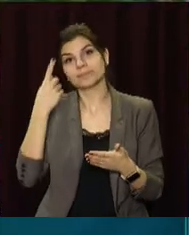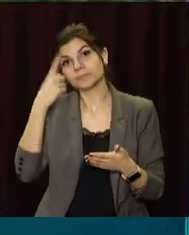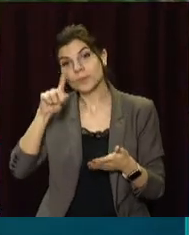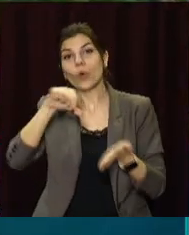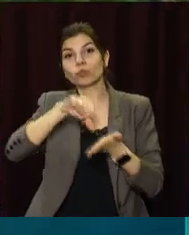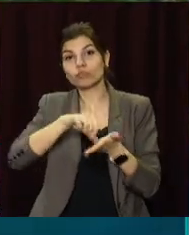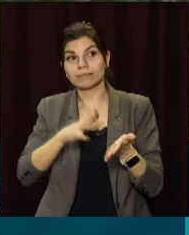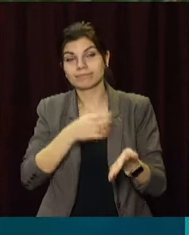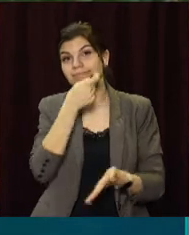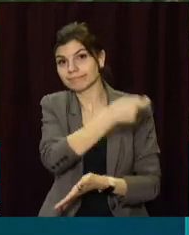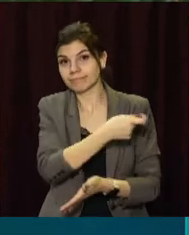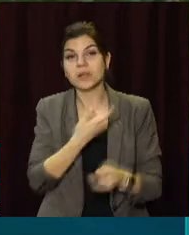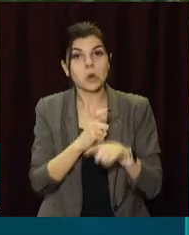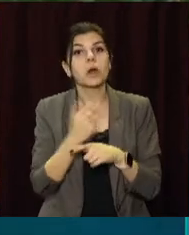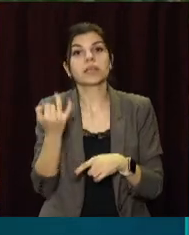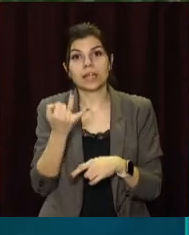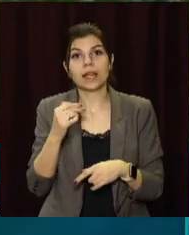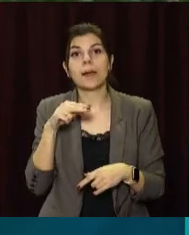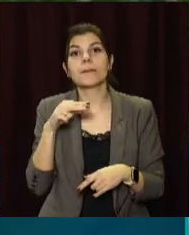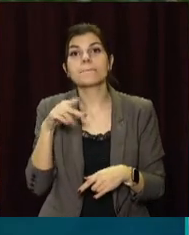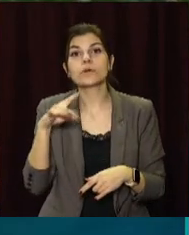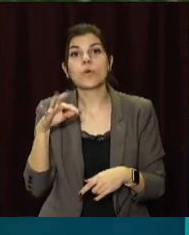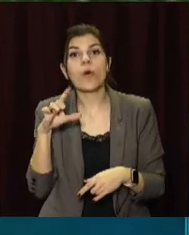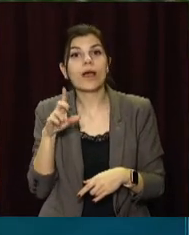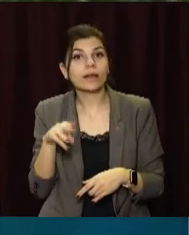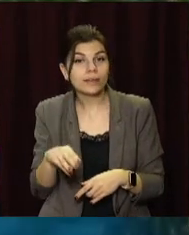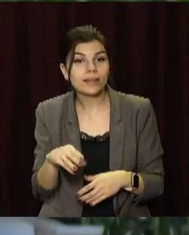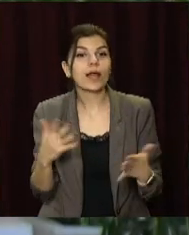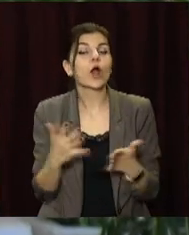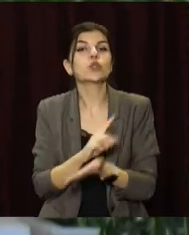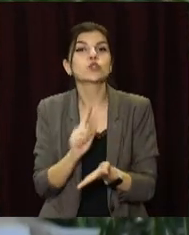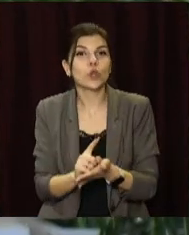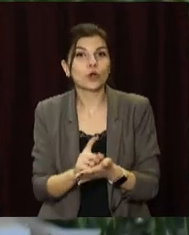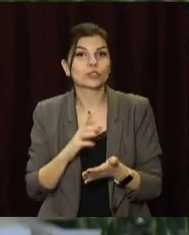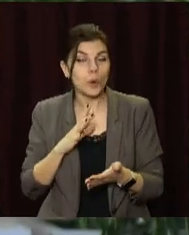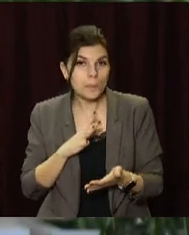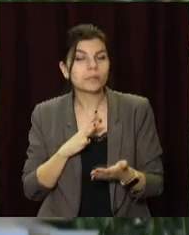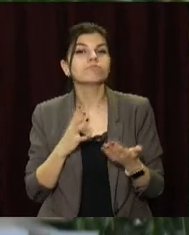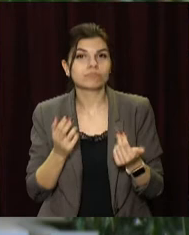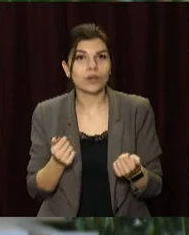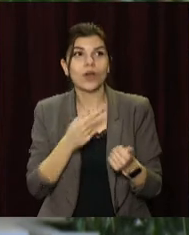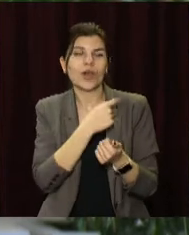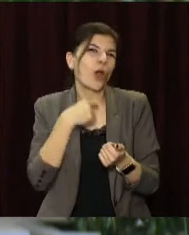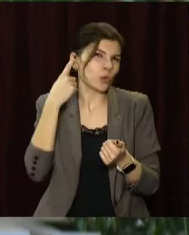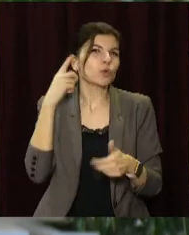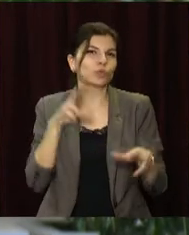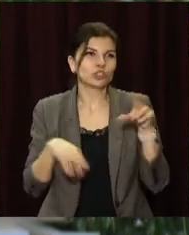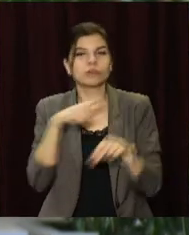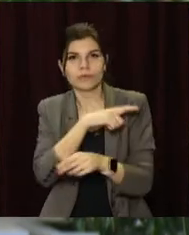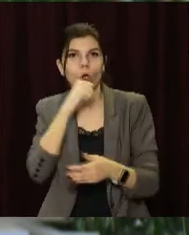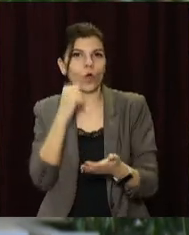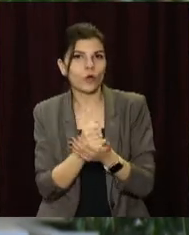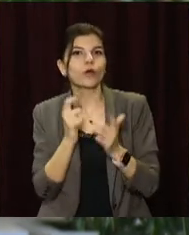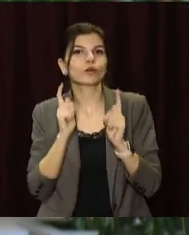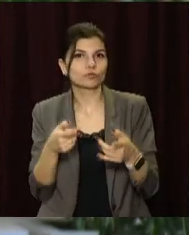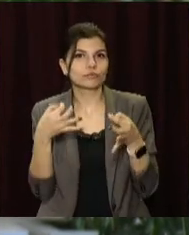«Бюджет участі, це дуже цікавий проєкт, який має бути одобрений, я вважаю,